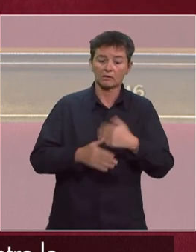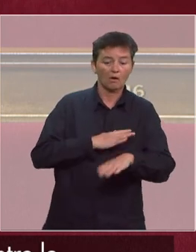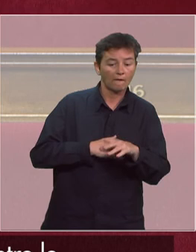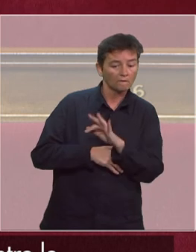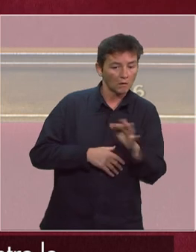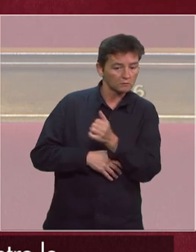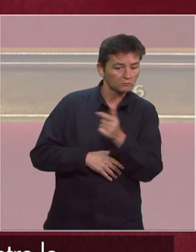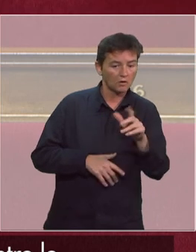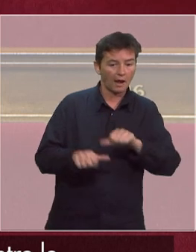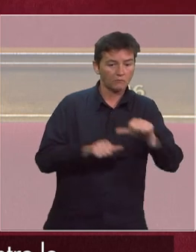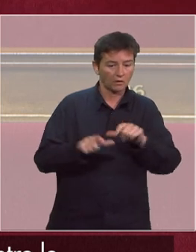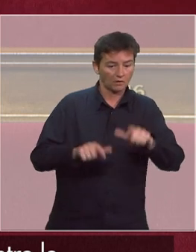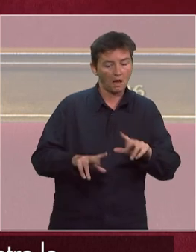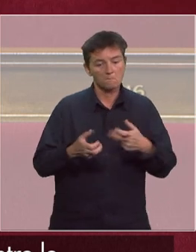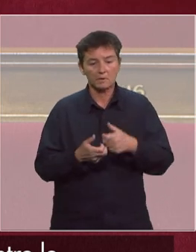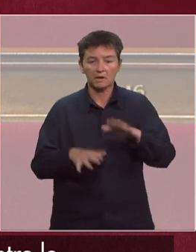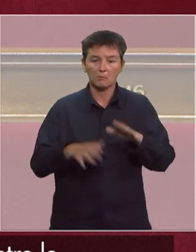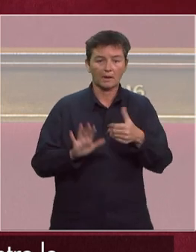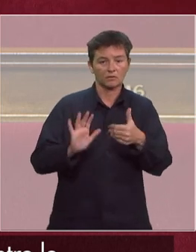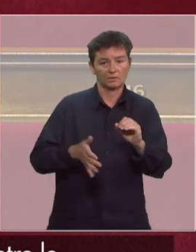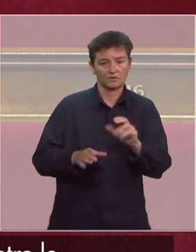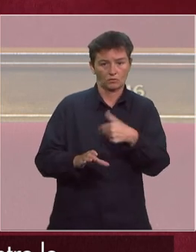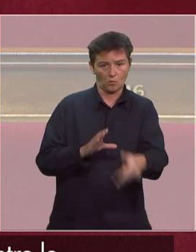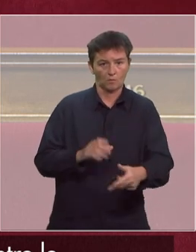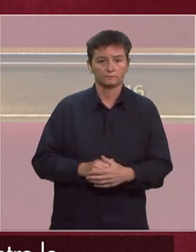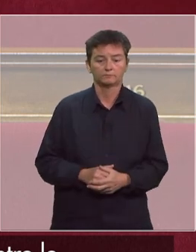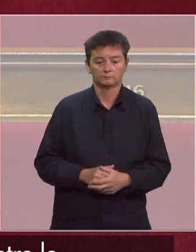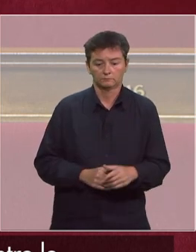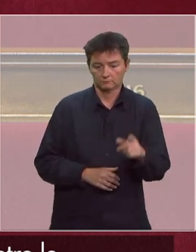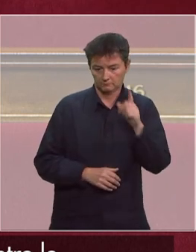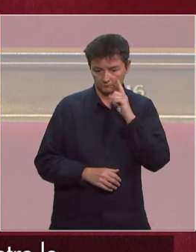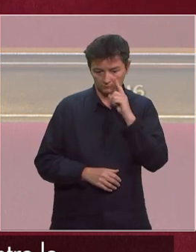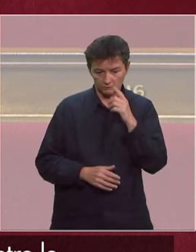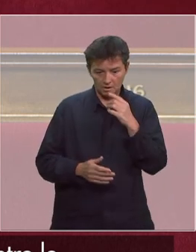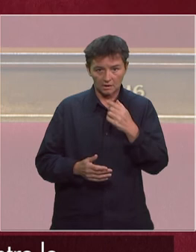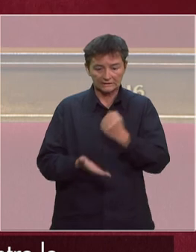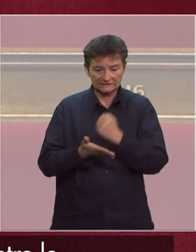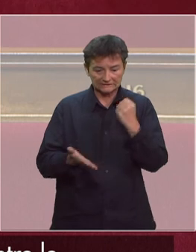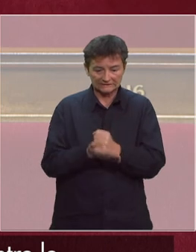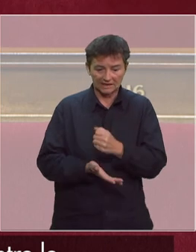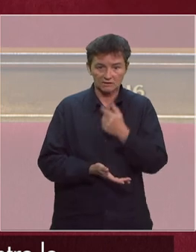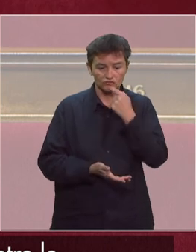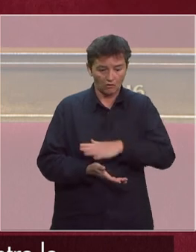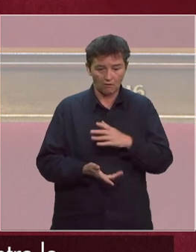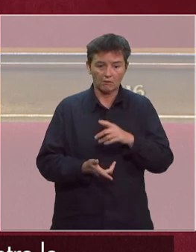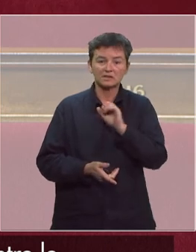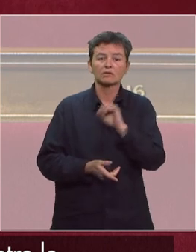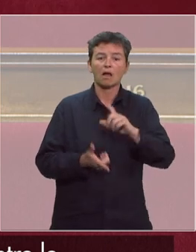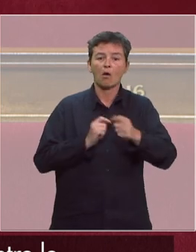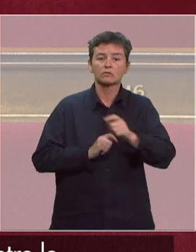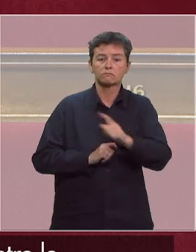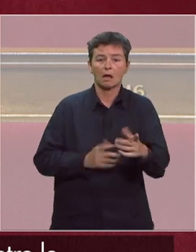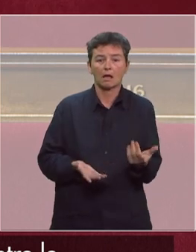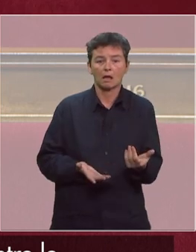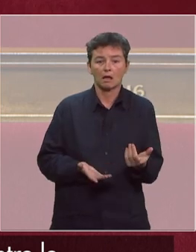laboratoires pour un coût d'environ 60 euros. Dès lors, pourquoi la sérologie n'est-elle toujours pas remboursée par la Sécurité sociale ? Quand le